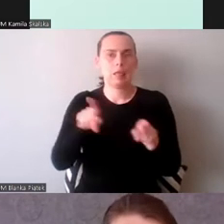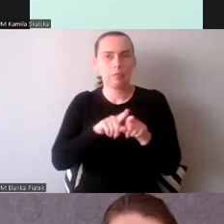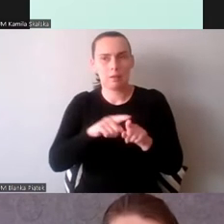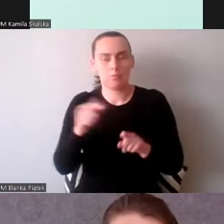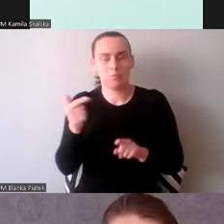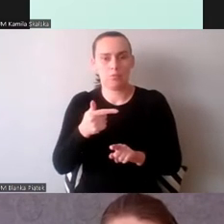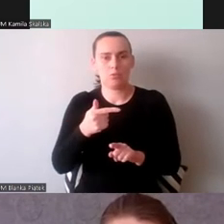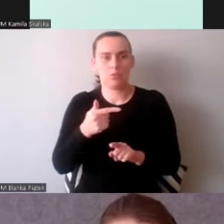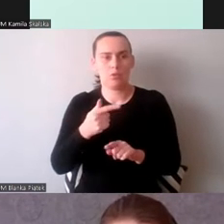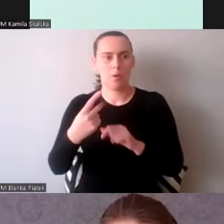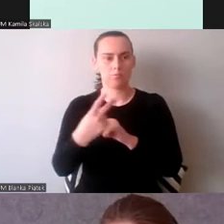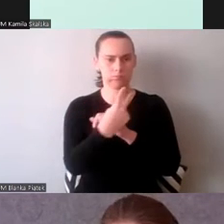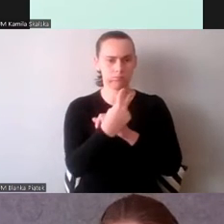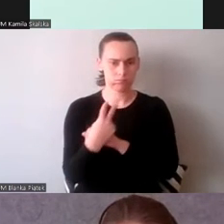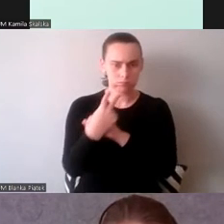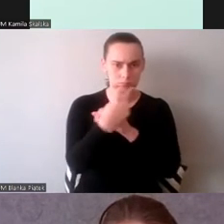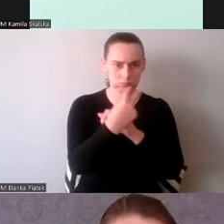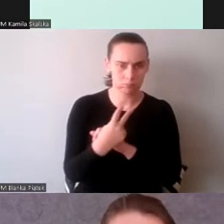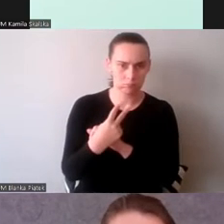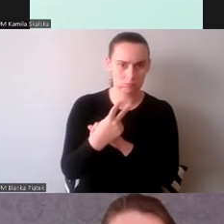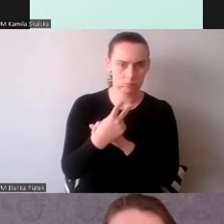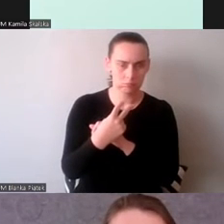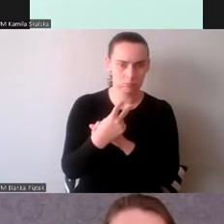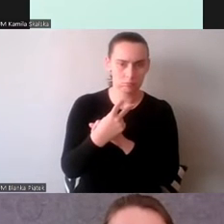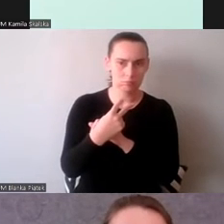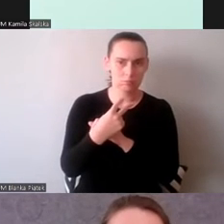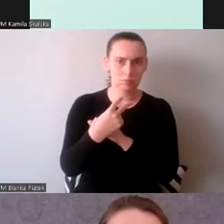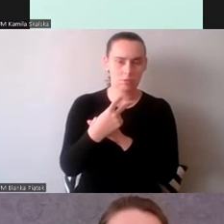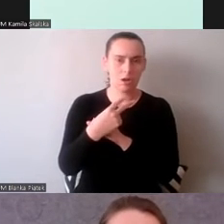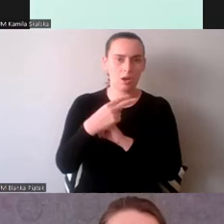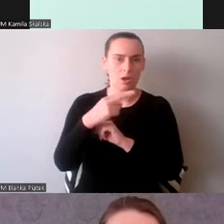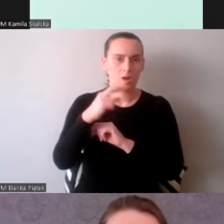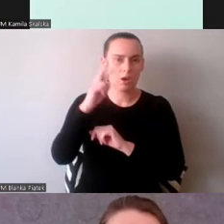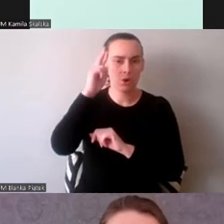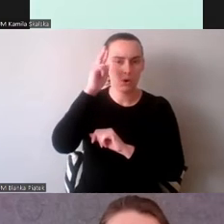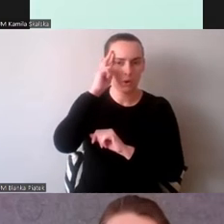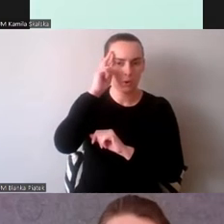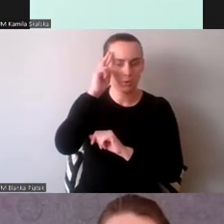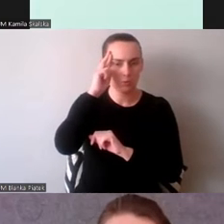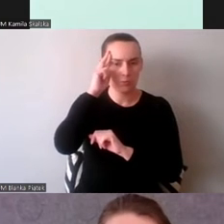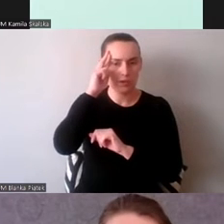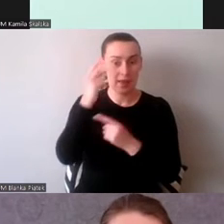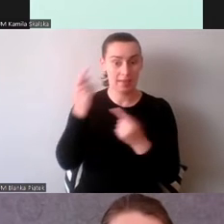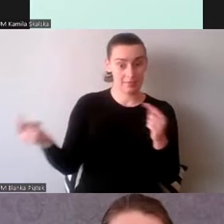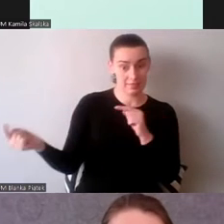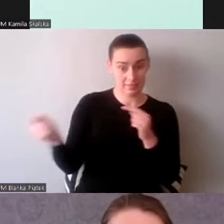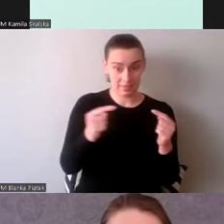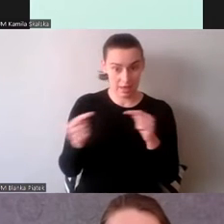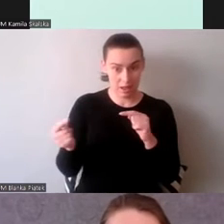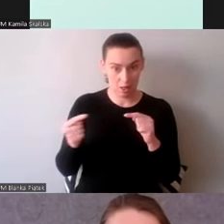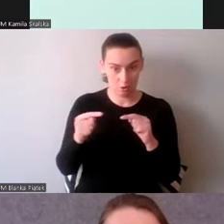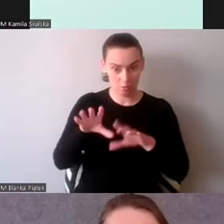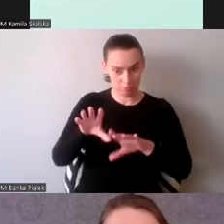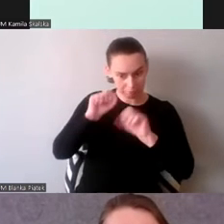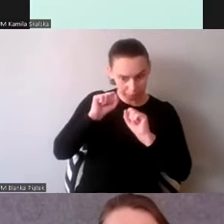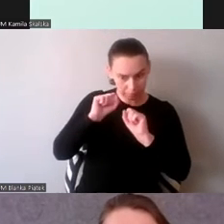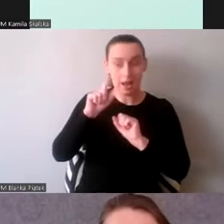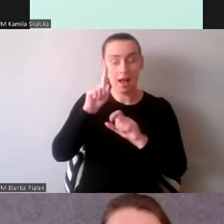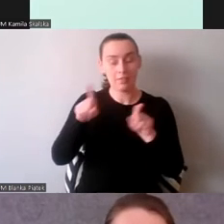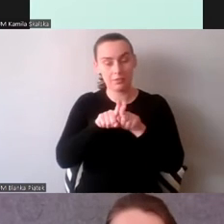rozumienie dialogu przez uczestników rozmowy